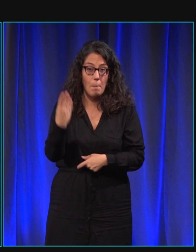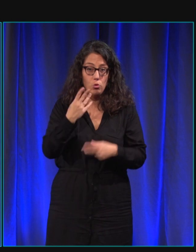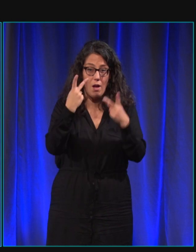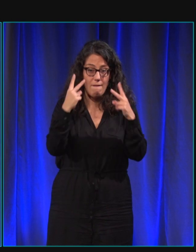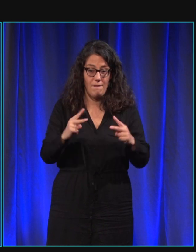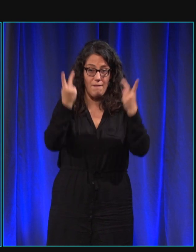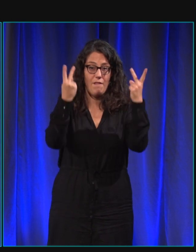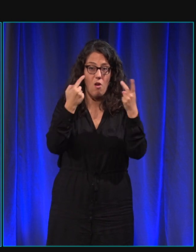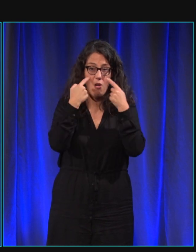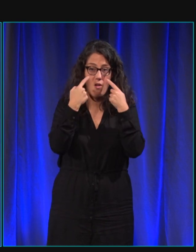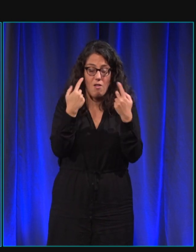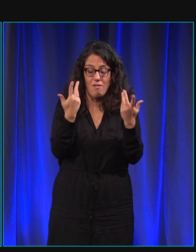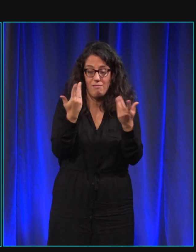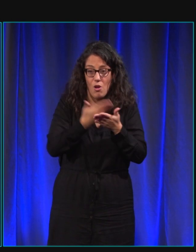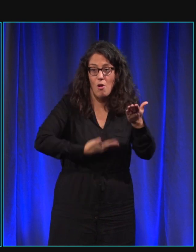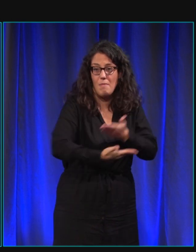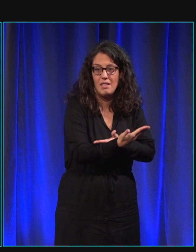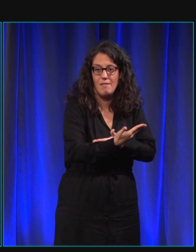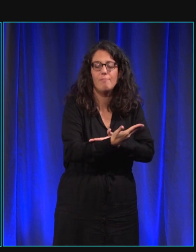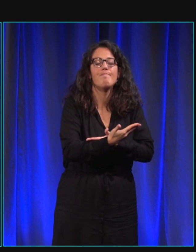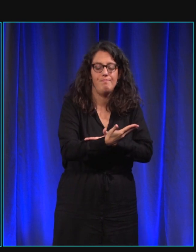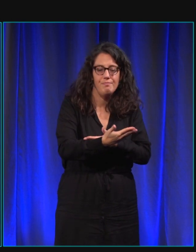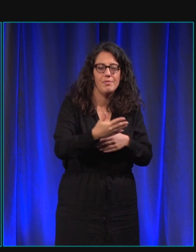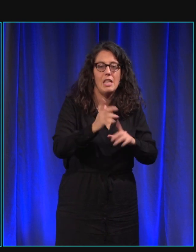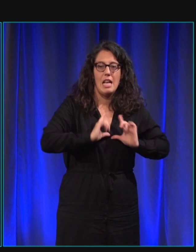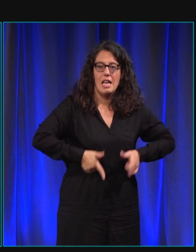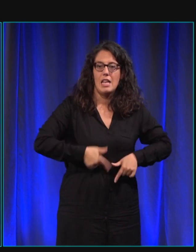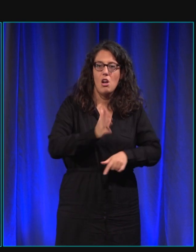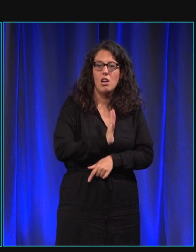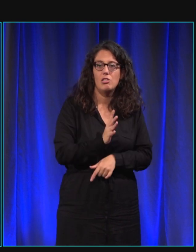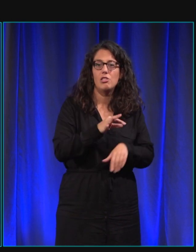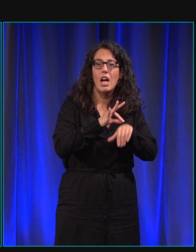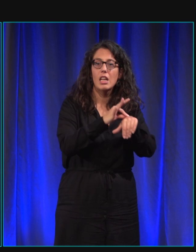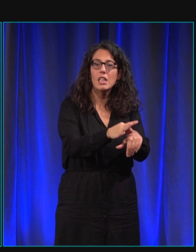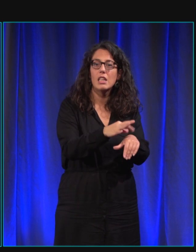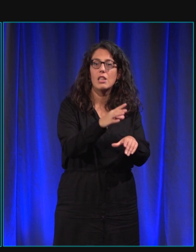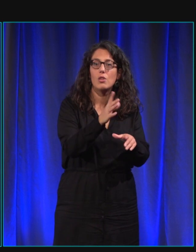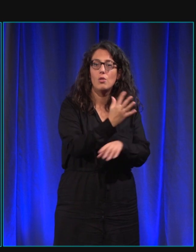je suis allée vers l'école de chien guide d'Île-de-France, qui est située à Coubert en cinéma.